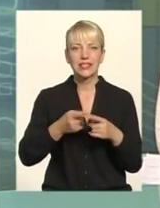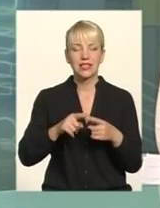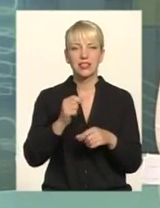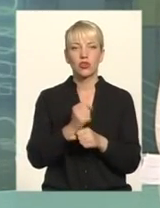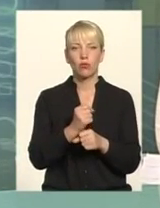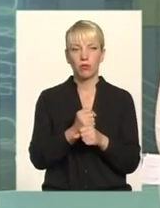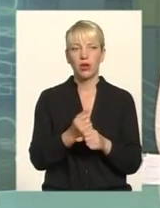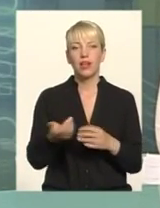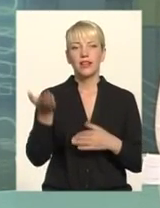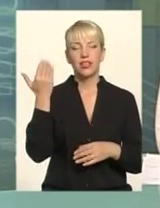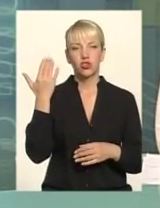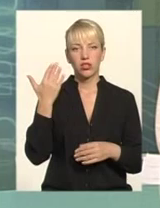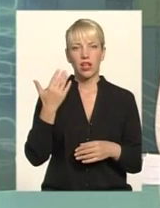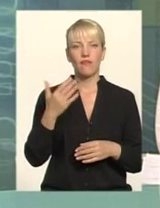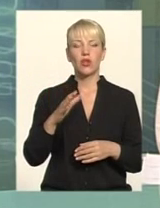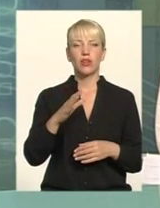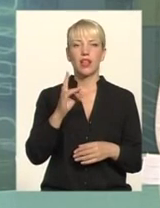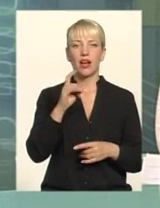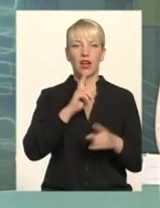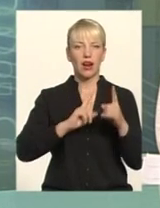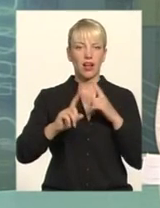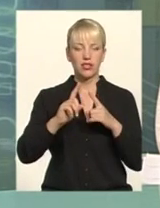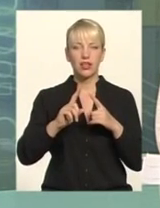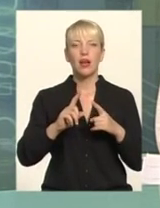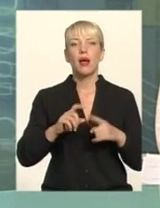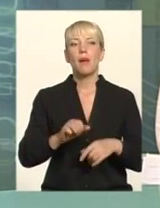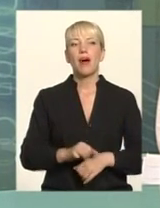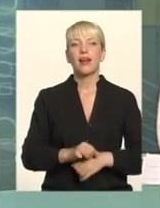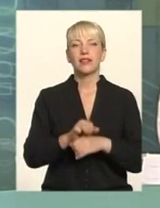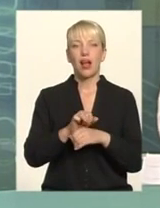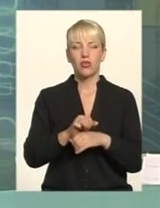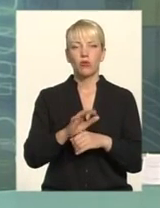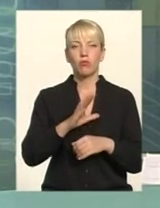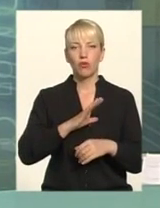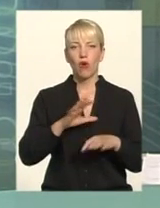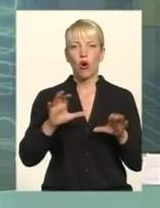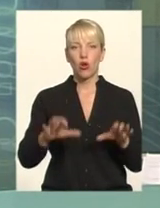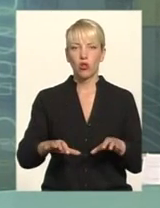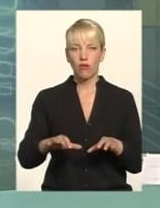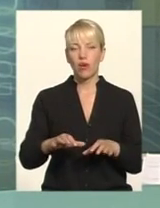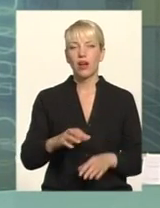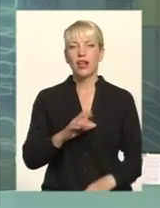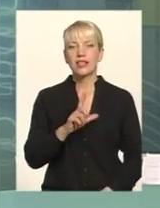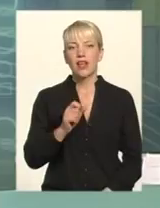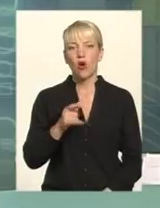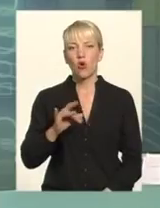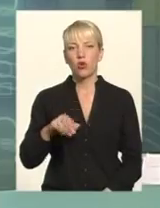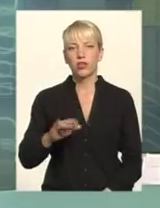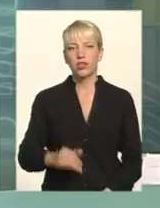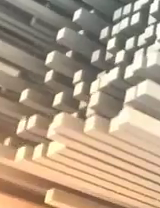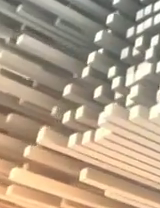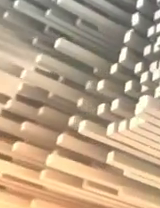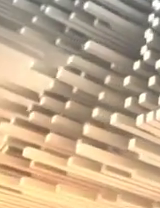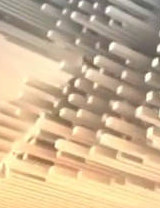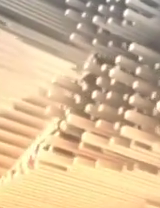був голова Хмельницької облдержадміністрації Михайло Загородний В нас є сюжет, ми його переглянемо, а далі прошу прокоментувати